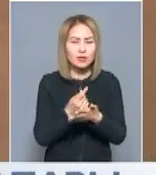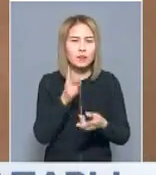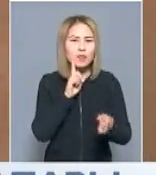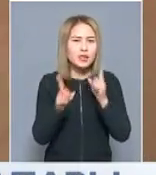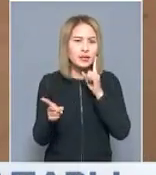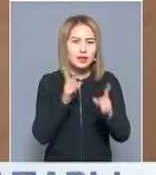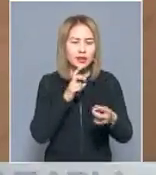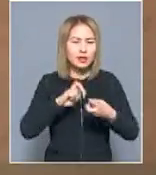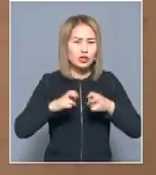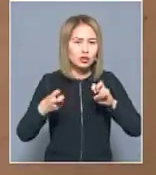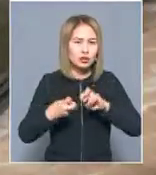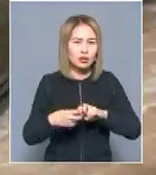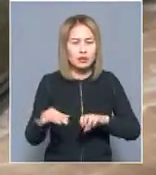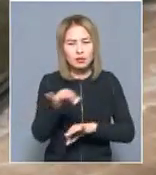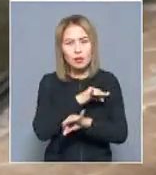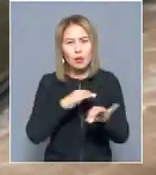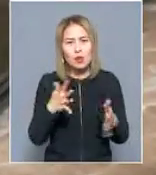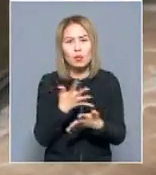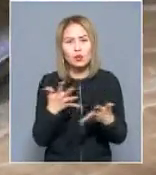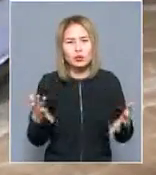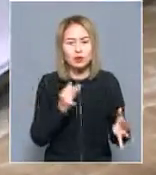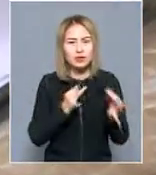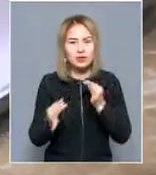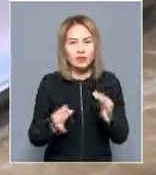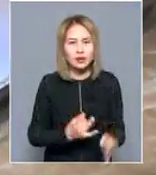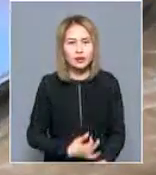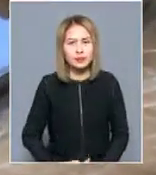отырстарында осы мәселеге жеті назар аудармақ.